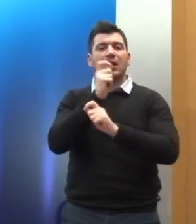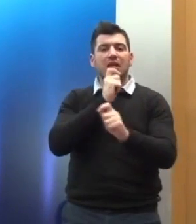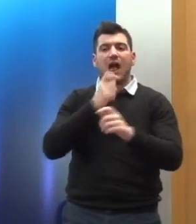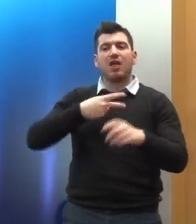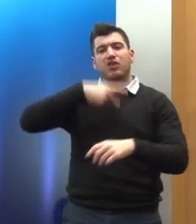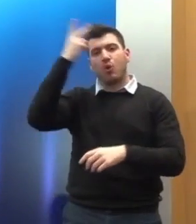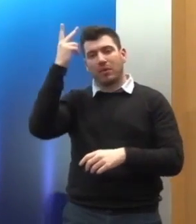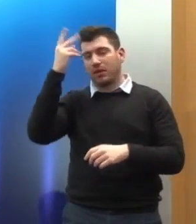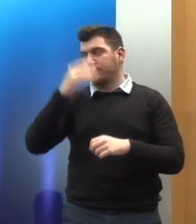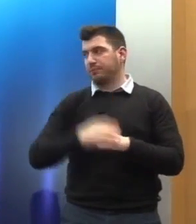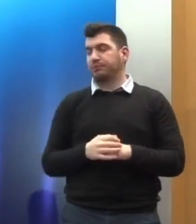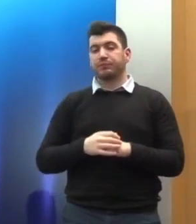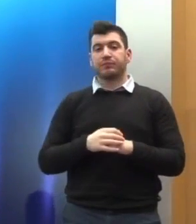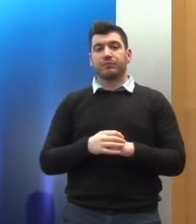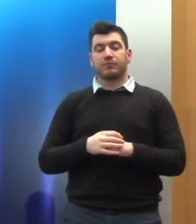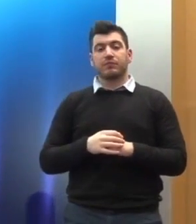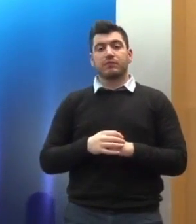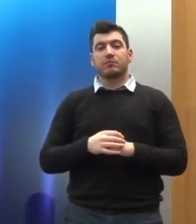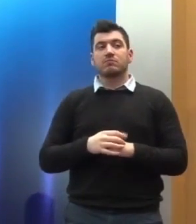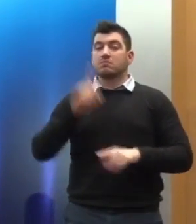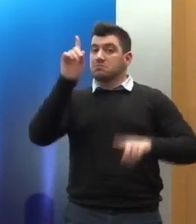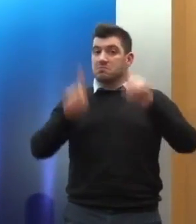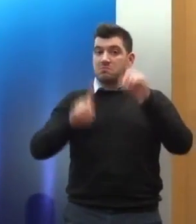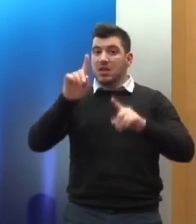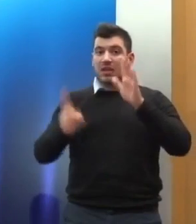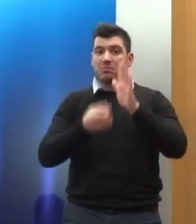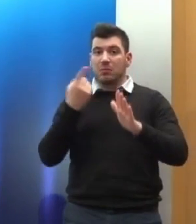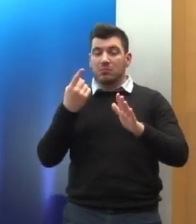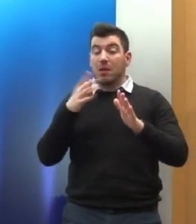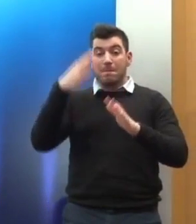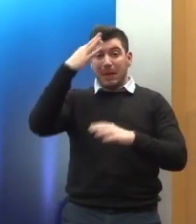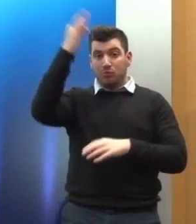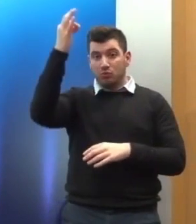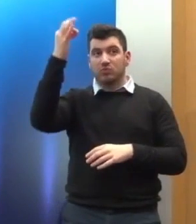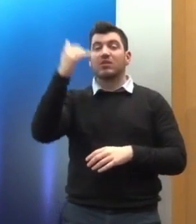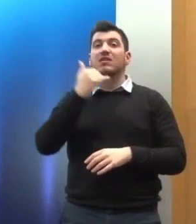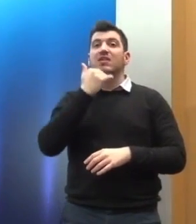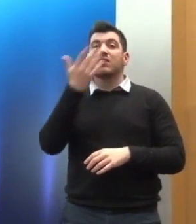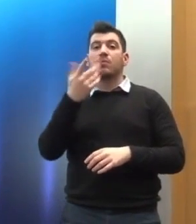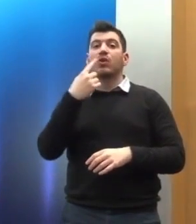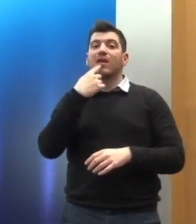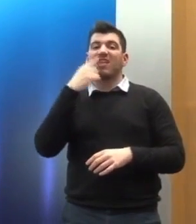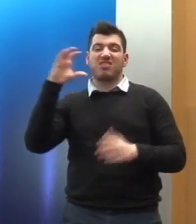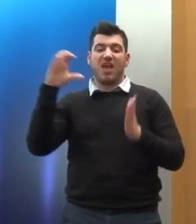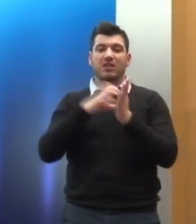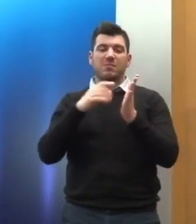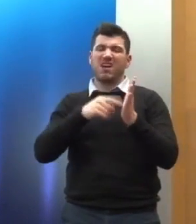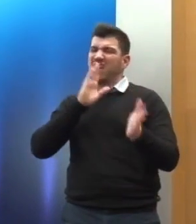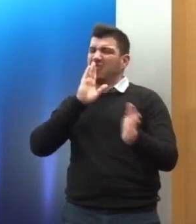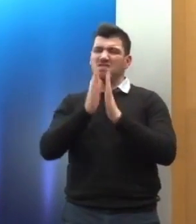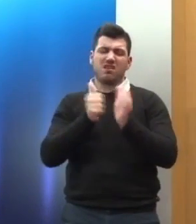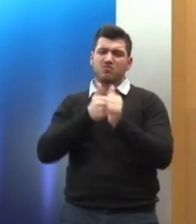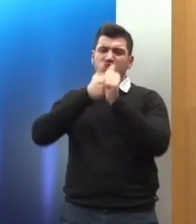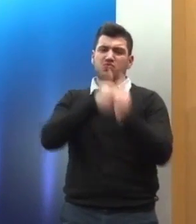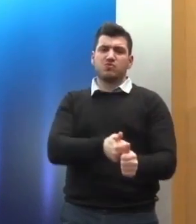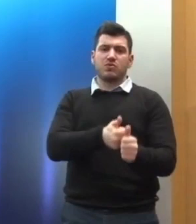Είναι αλήθεια ότι υπάρχουν περιπτώσεις που δεν μπορεί να εφαρμοστεί απευθείας ένα κοινωνικό δικαίωμα που κατοχυρώνεται σε